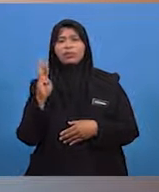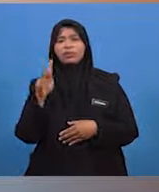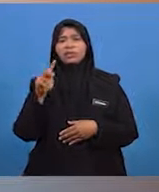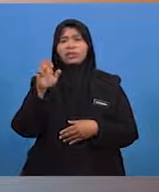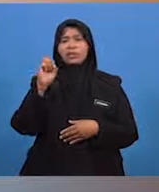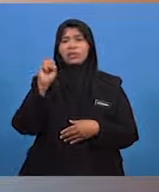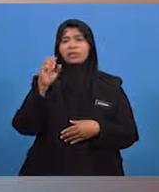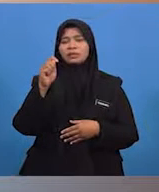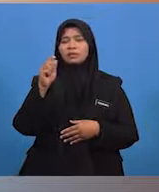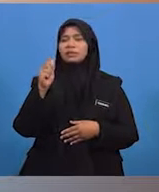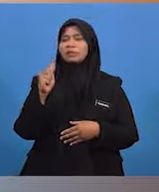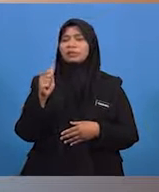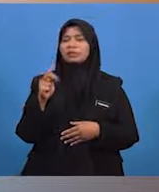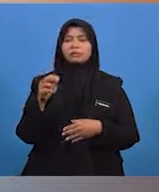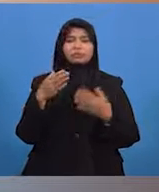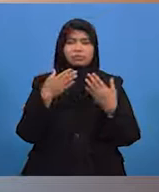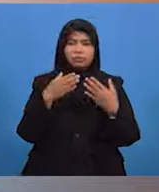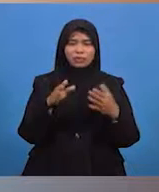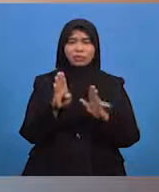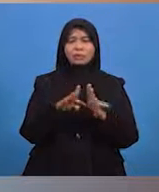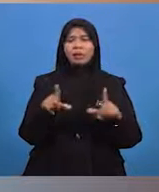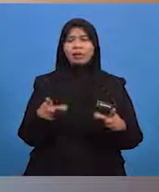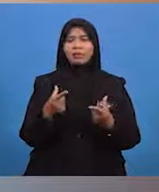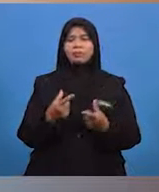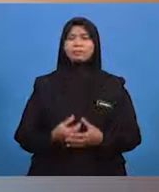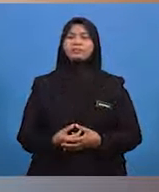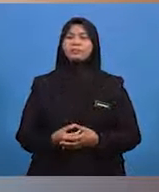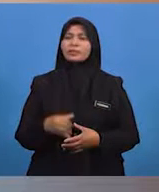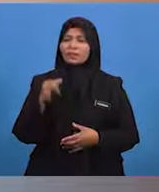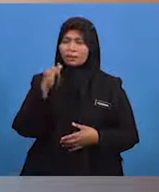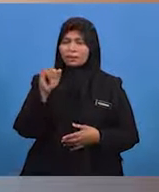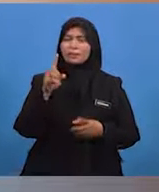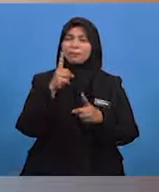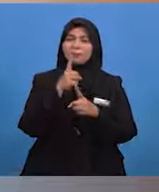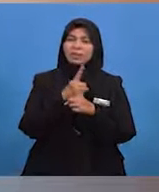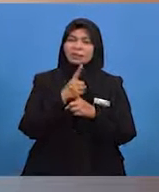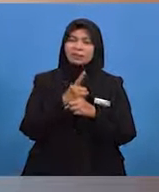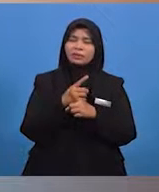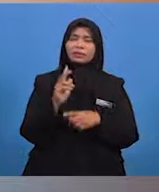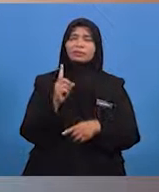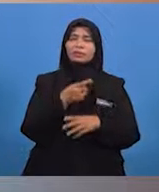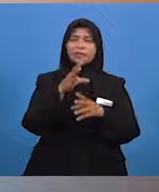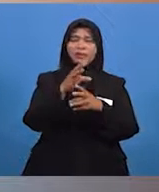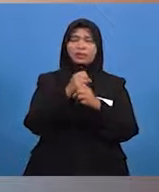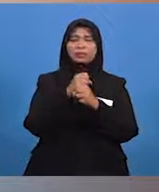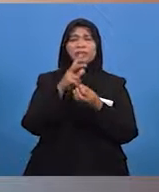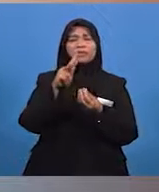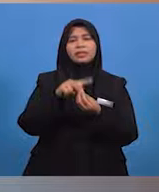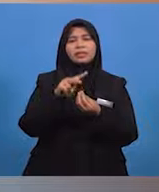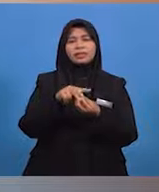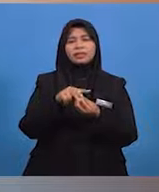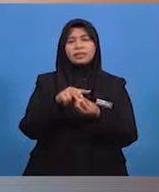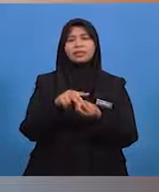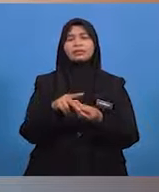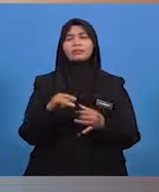berlaku? Cuba murid-murid fikirkan. Ya, betul tu. Kita dapat mengesan kesotan tanah